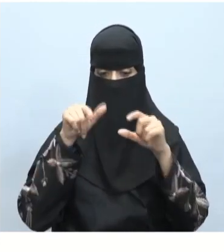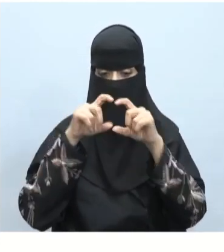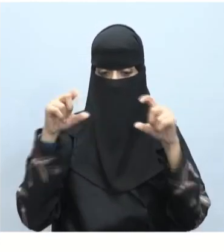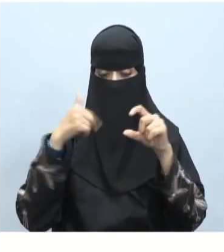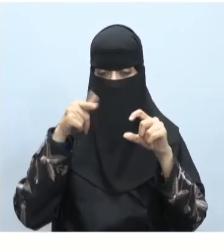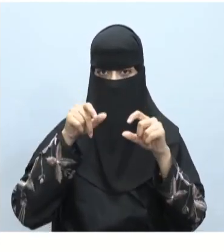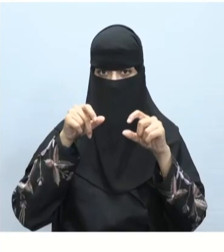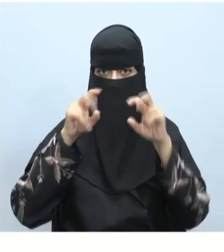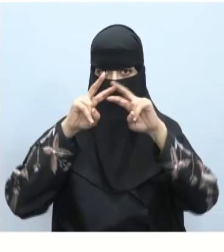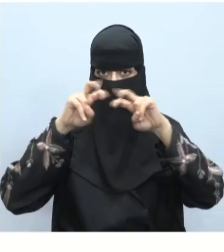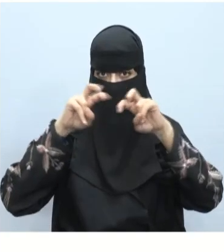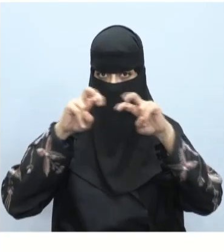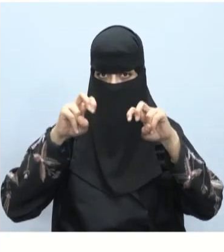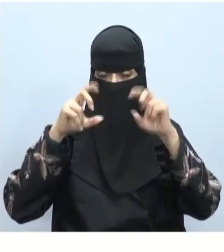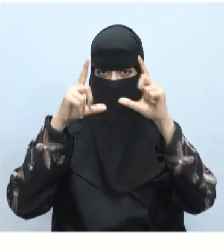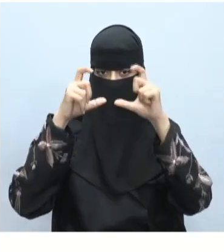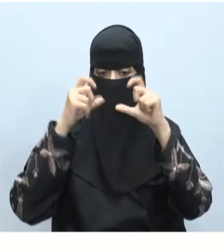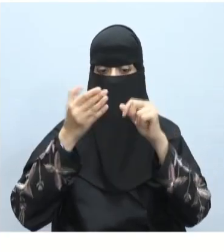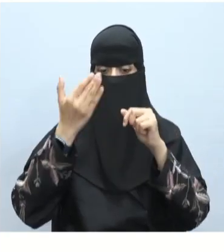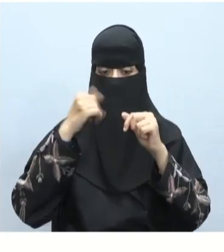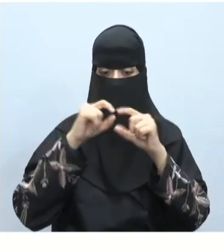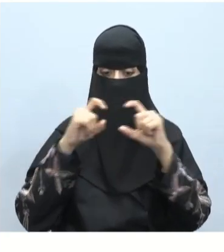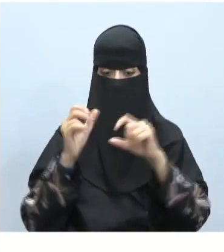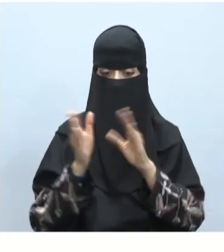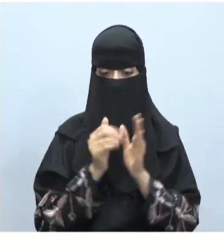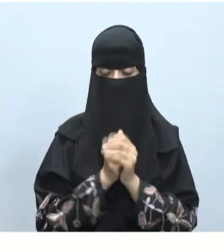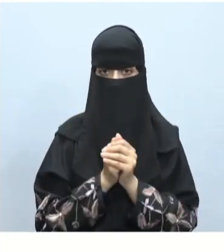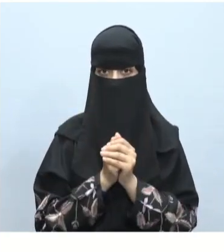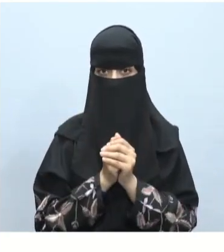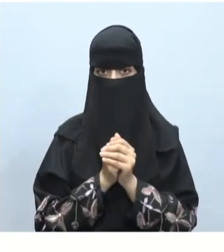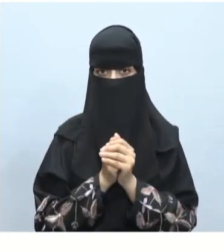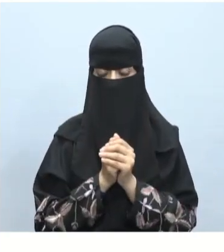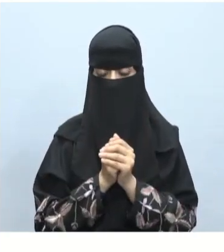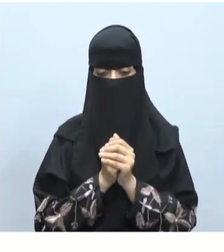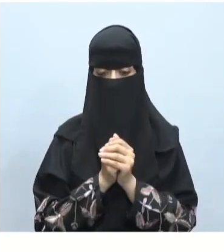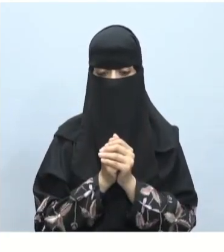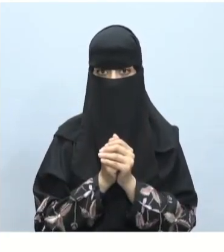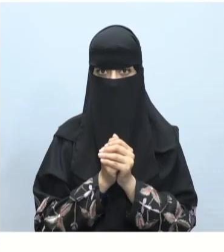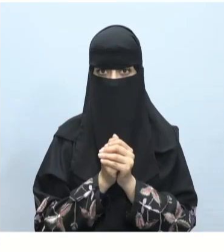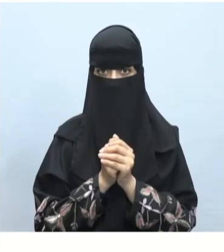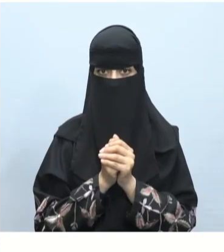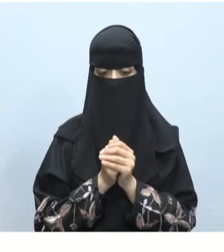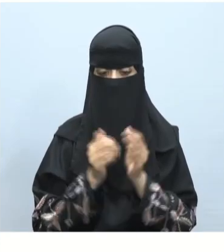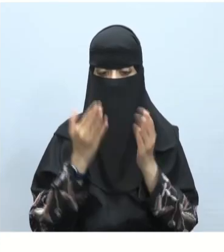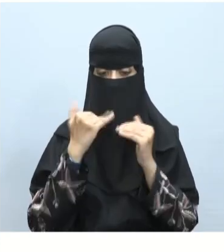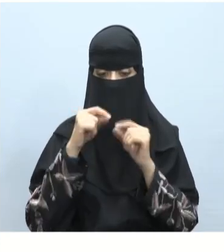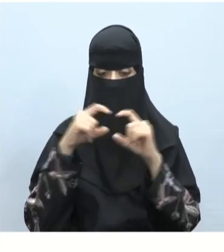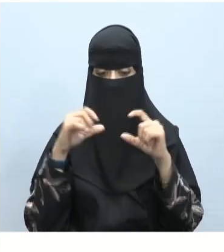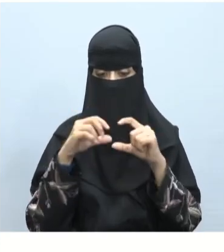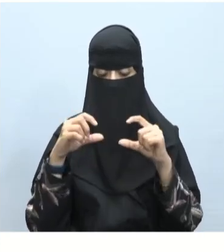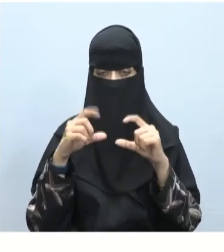ستفتح نافذة اختيار الصور ومن نافذة اختيار الصور نضغط على صور بحث